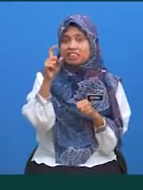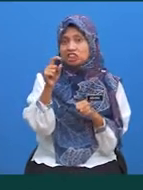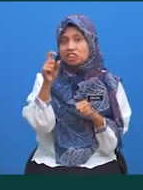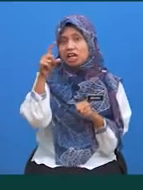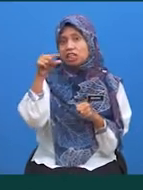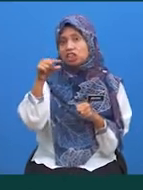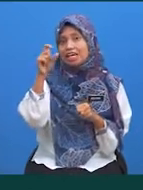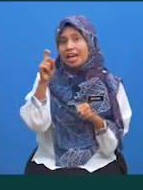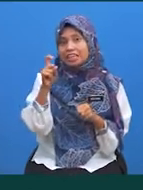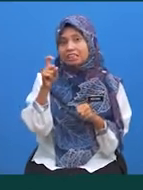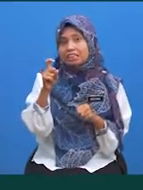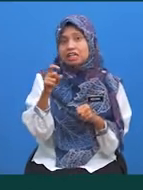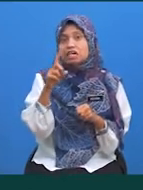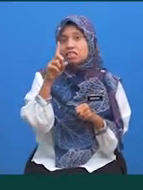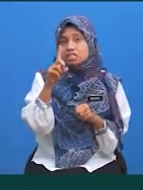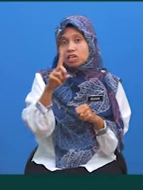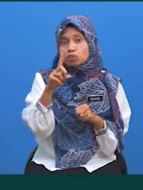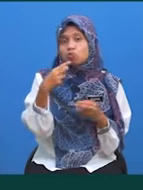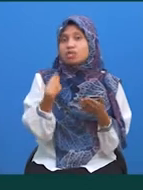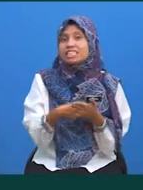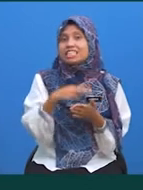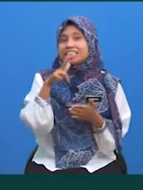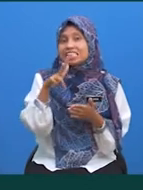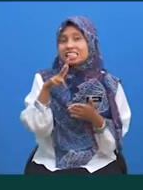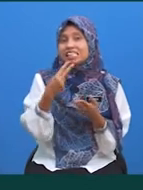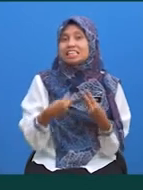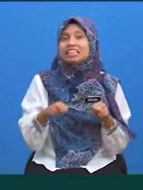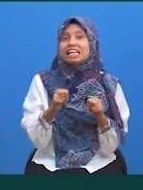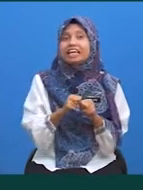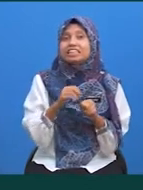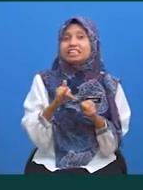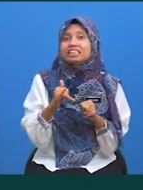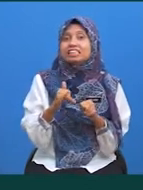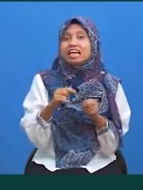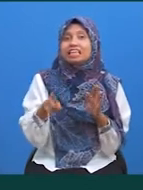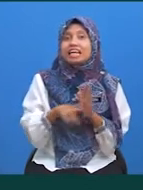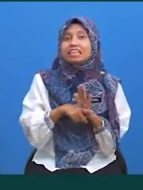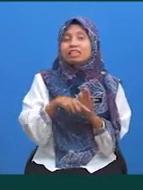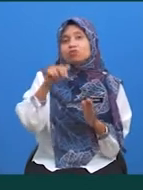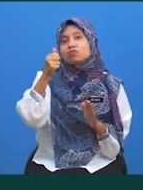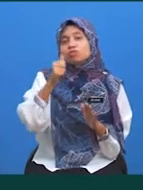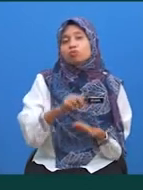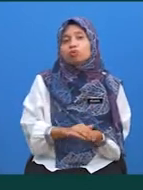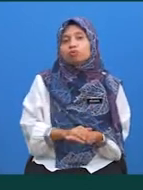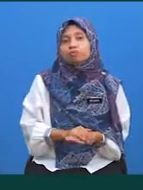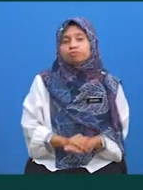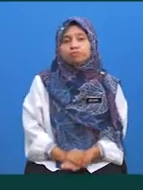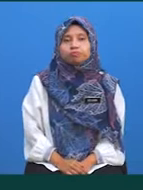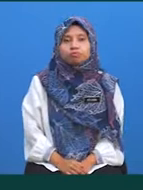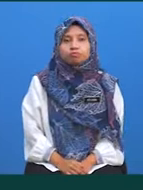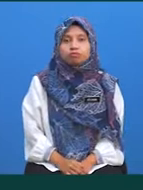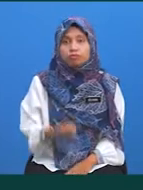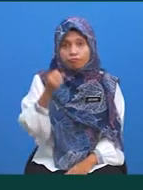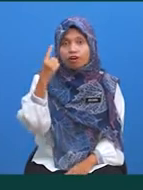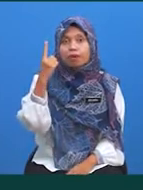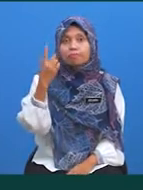terhadap X bagi hat 1 hingga 3 Bernilai negatif 10 Bagaimana murid-murid?